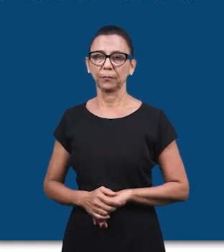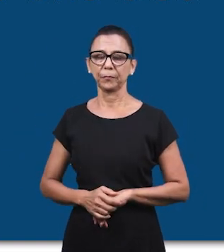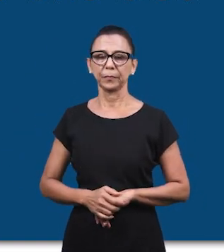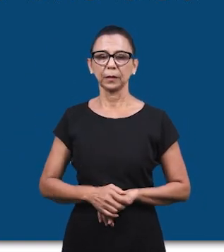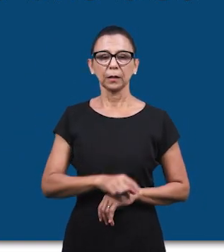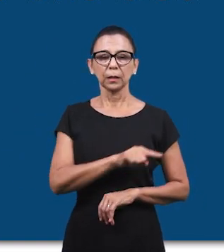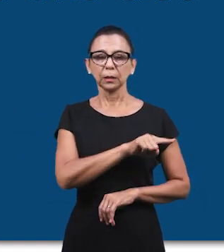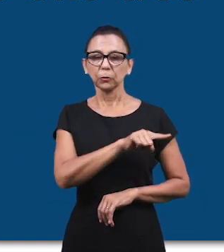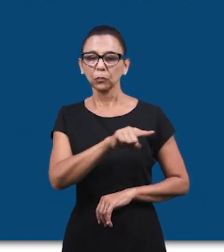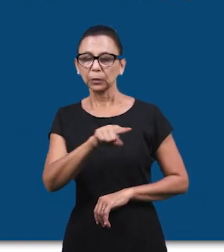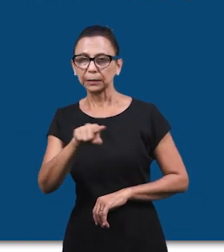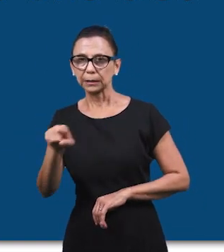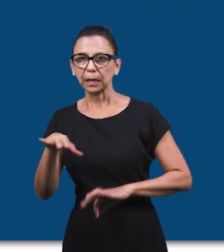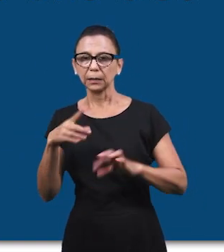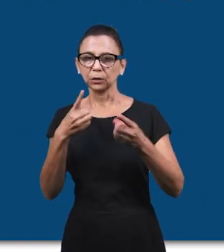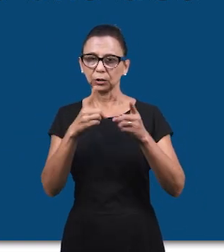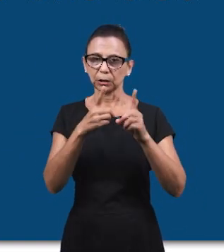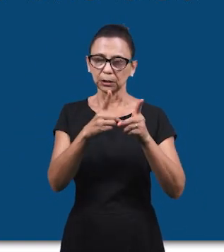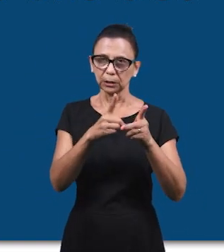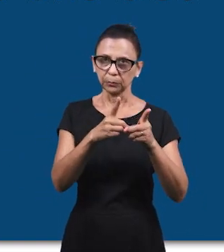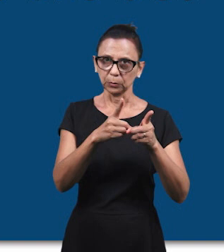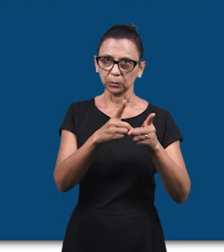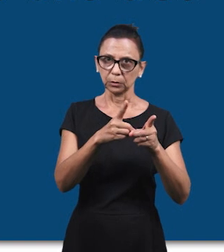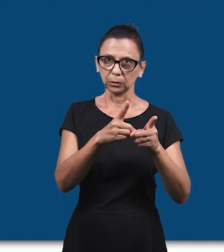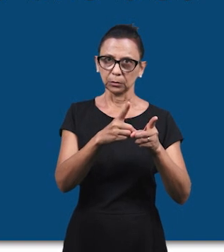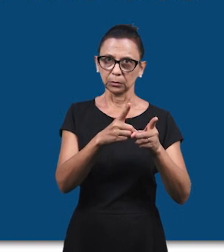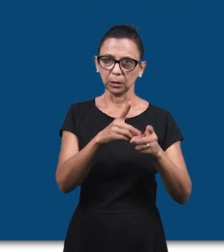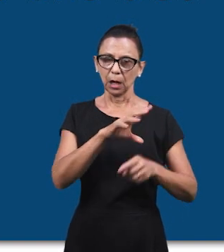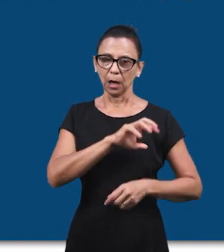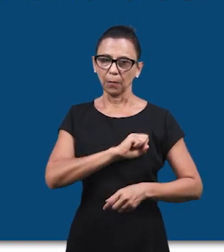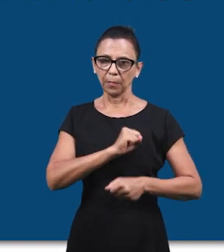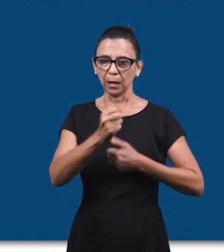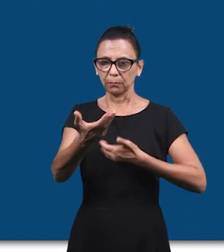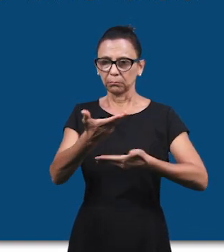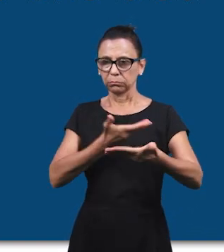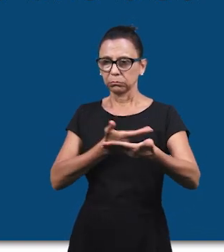Любите друг друга. Как Я возлюбил вас.